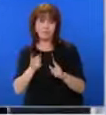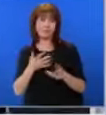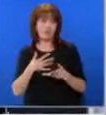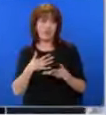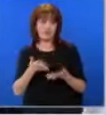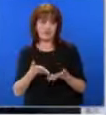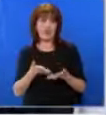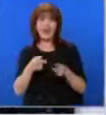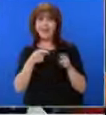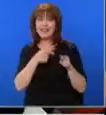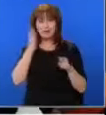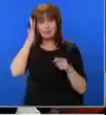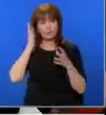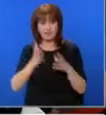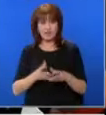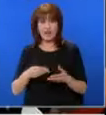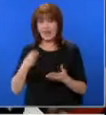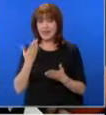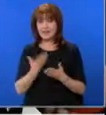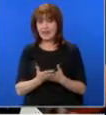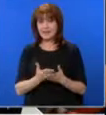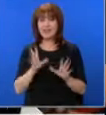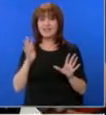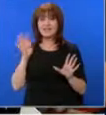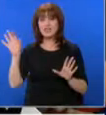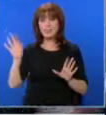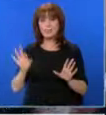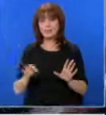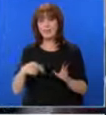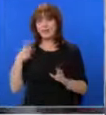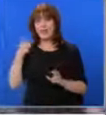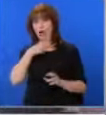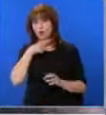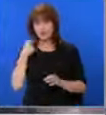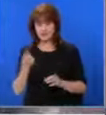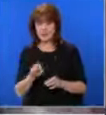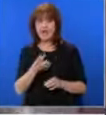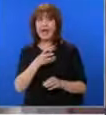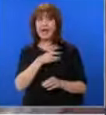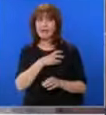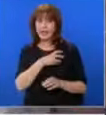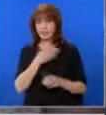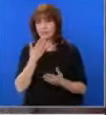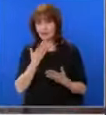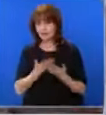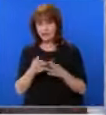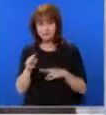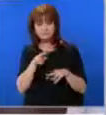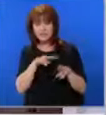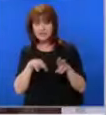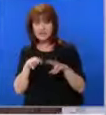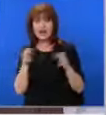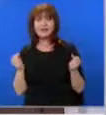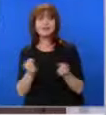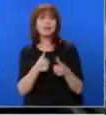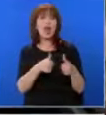Всъщност тъкмо неговото правителство даде 90% от капацитета на тръбата на руснаци. ГЕРБ СЕДЕСЕ предлагат комисията да разгледа и дейността